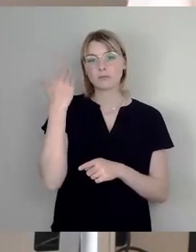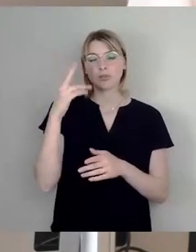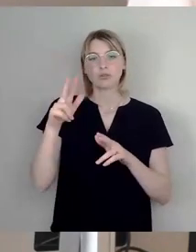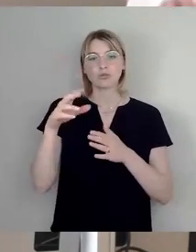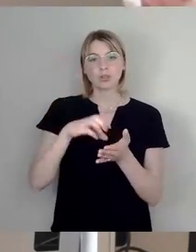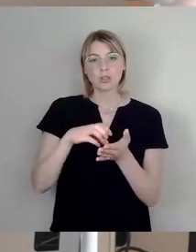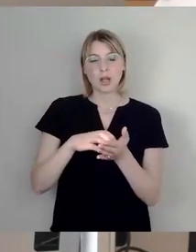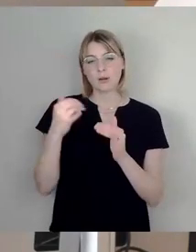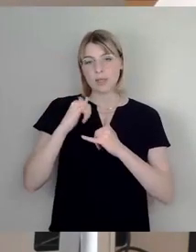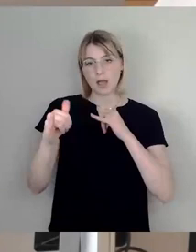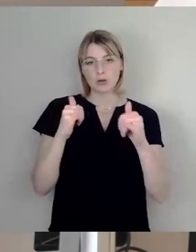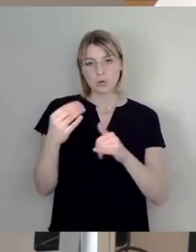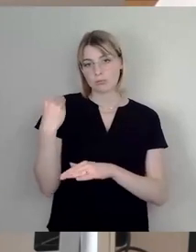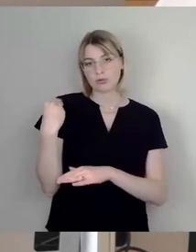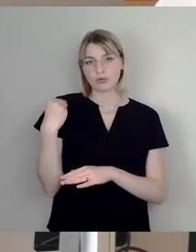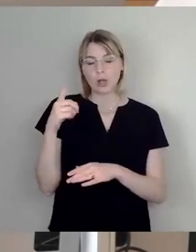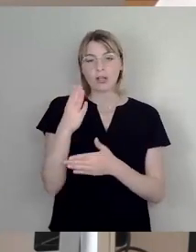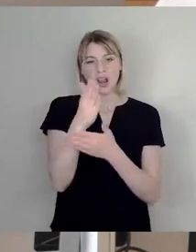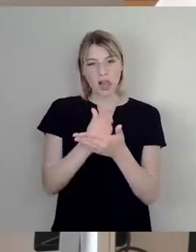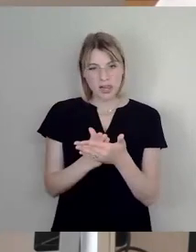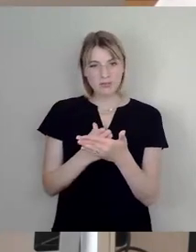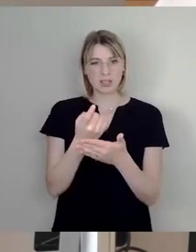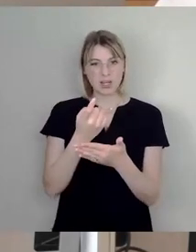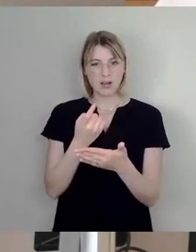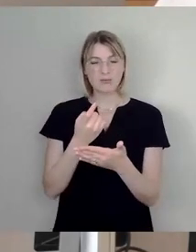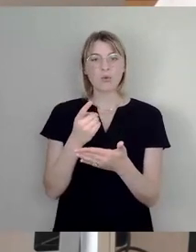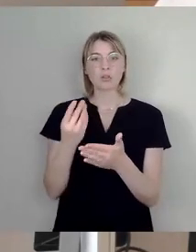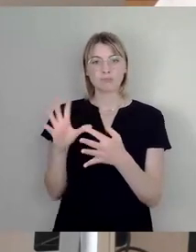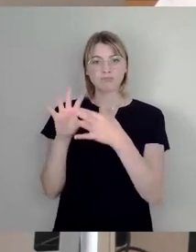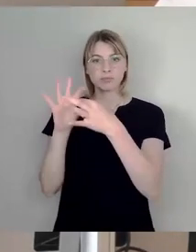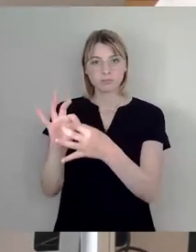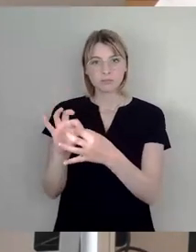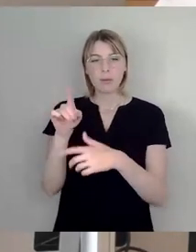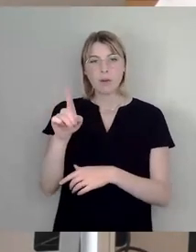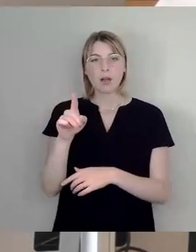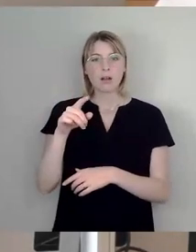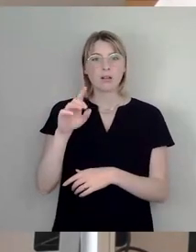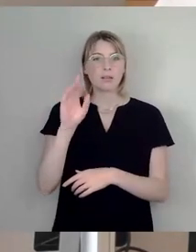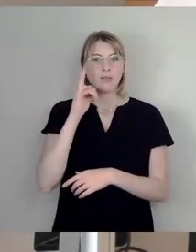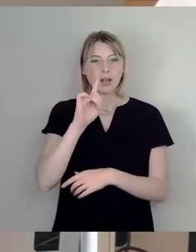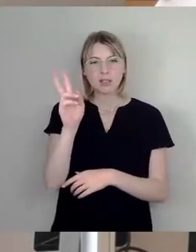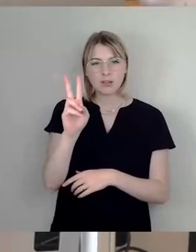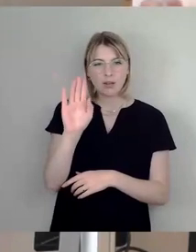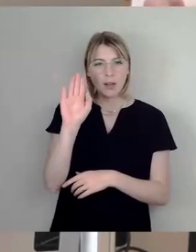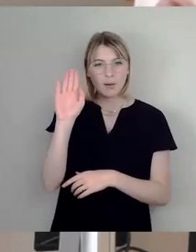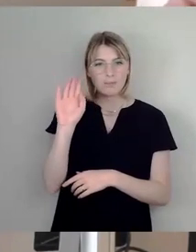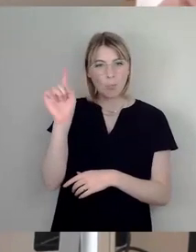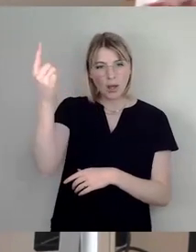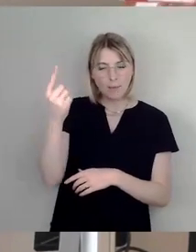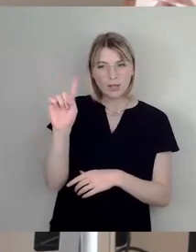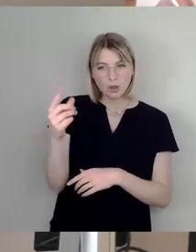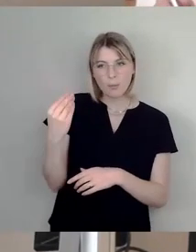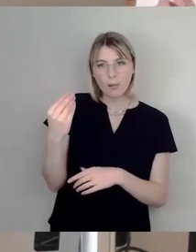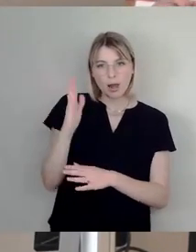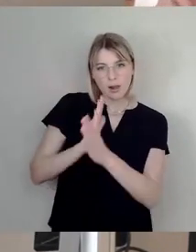gebunden war. Vielleicht kann ja die zuständige Bürgermeisterin oder Bürgermeister, ich will noch einmal sagen, wie das im Moment